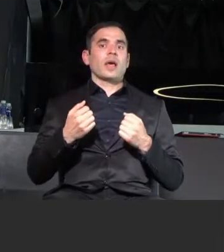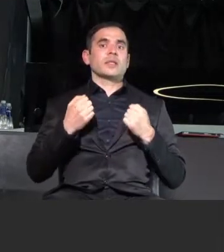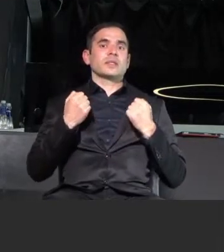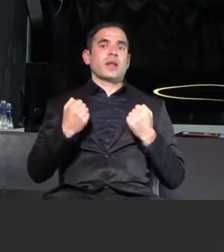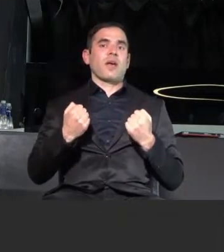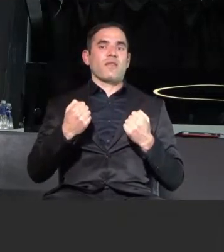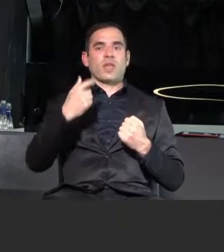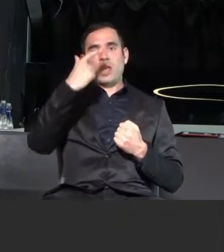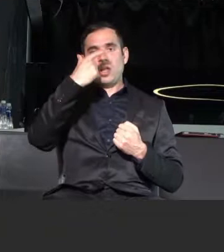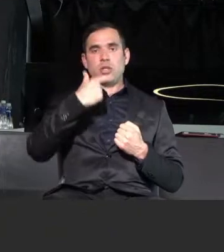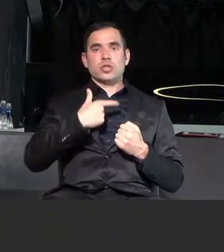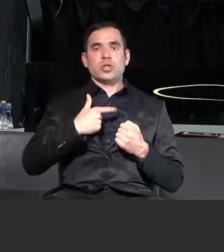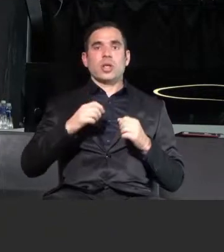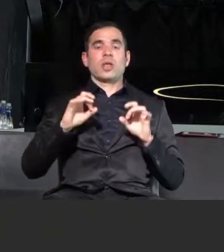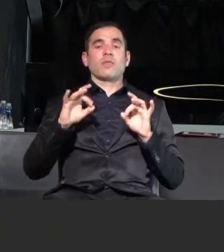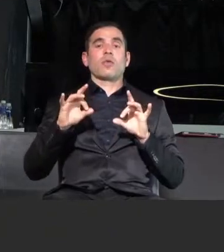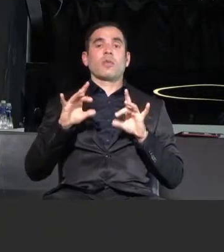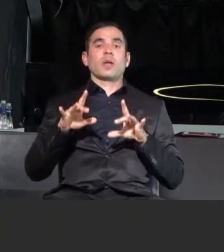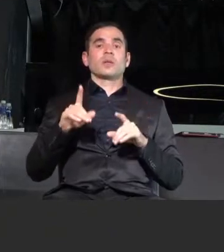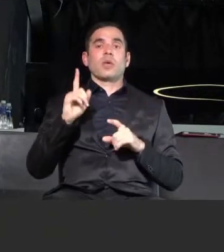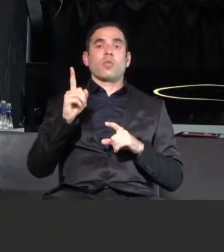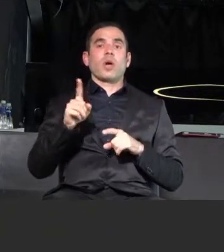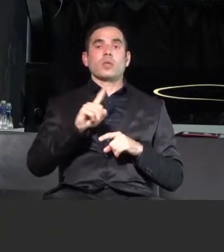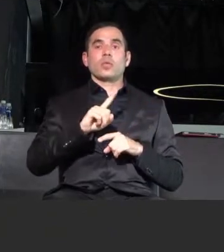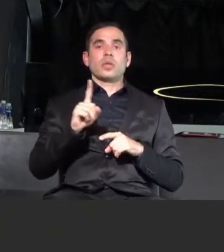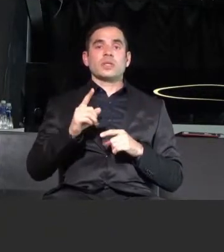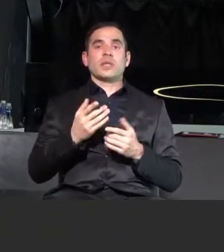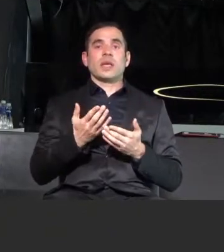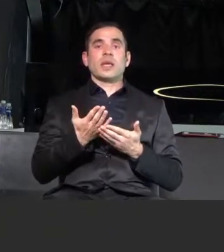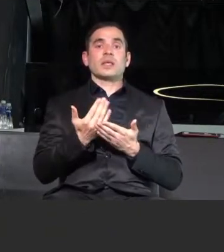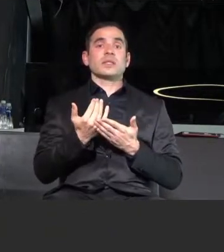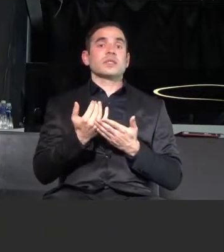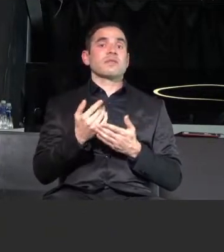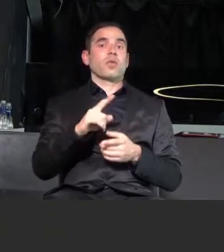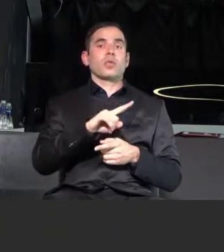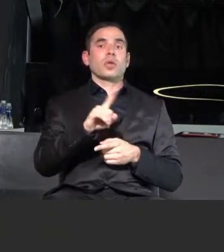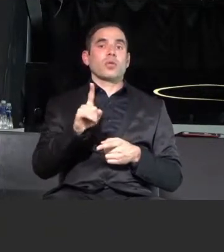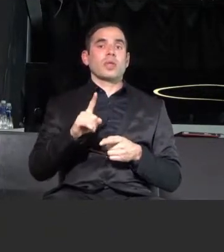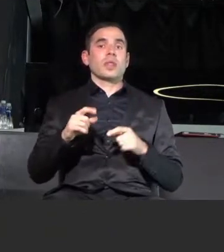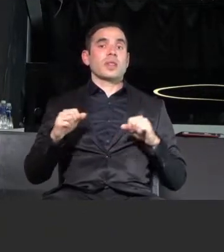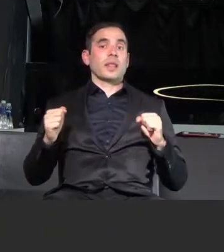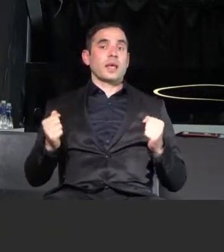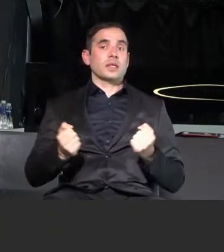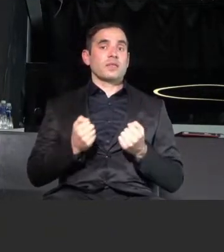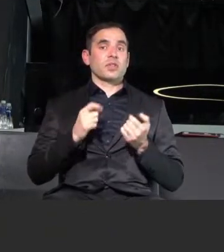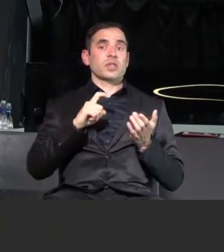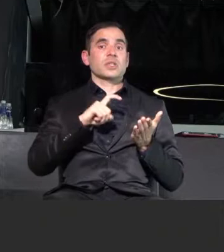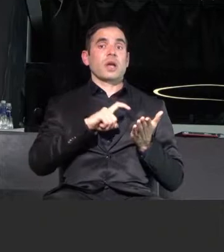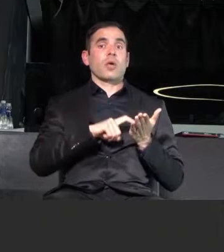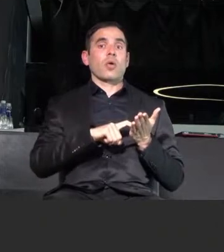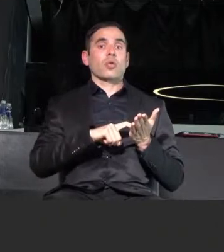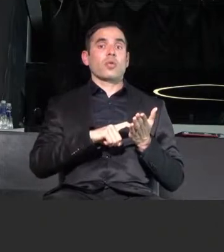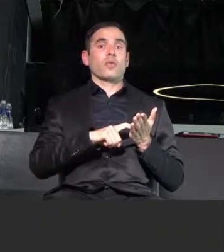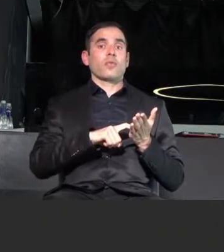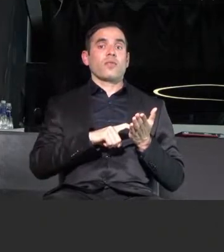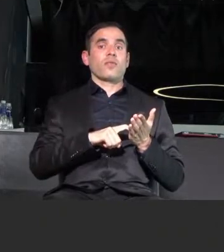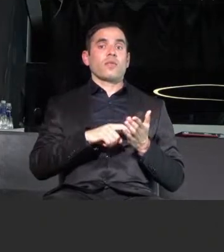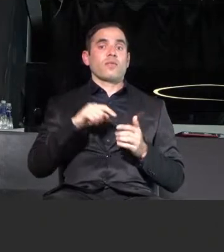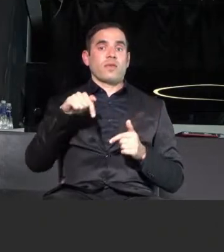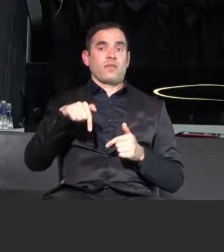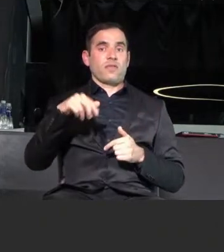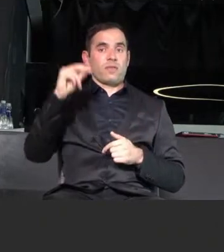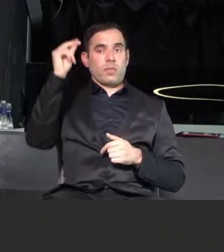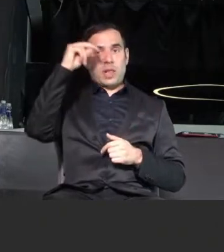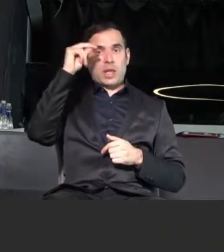лична информация, която не се изисква от нито един действащ закон в България